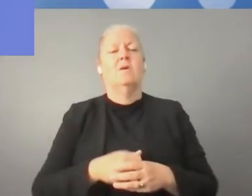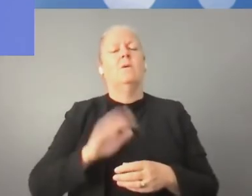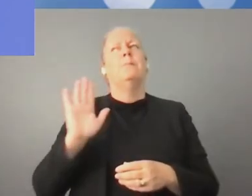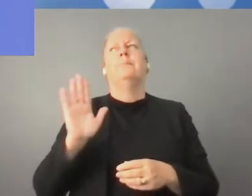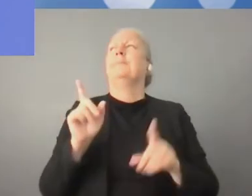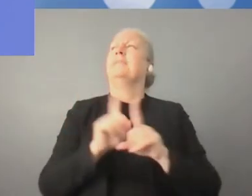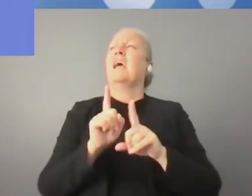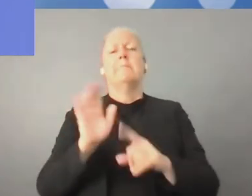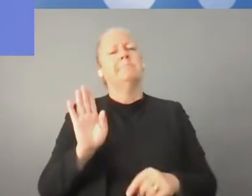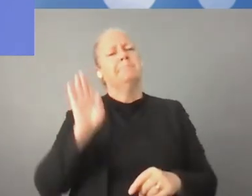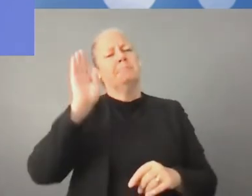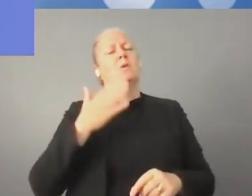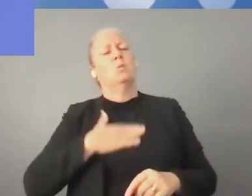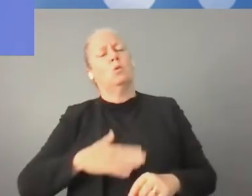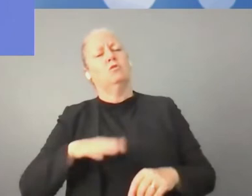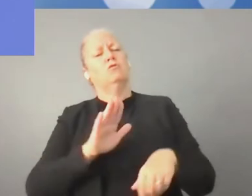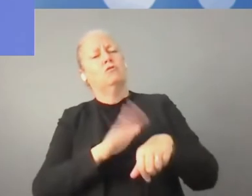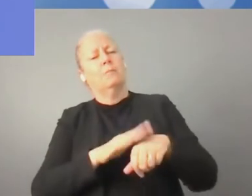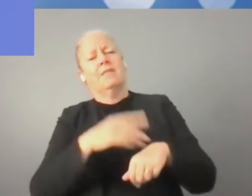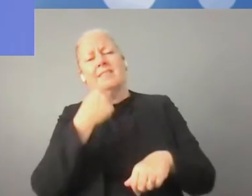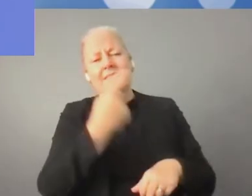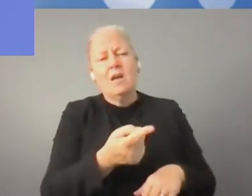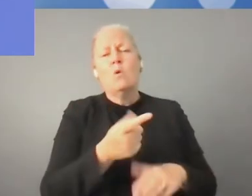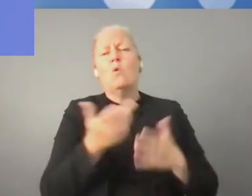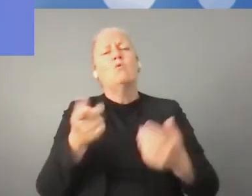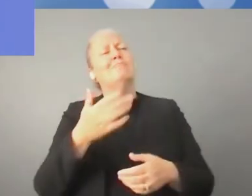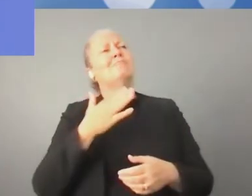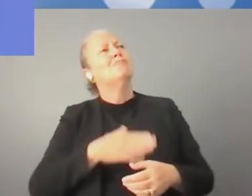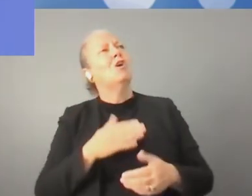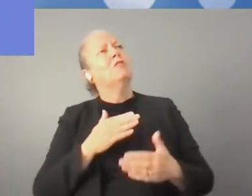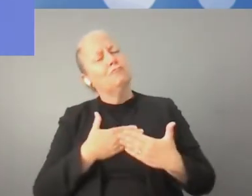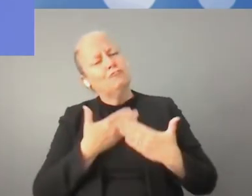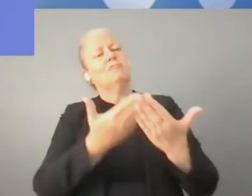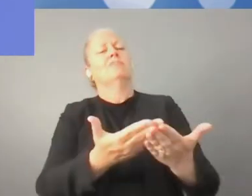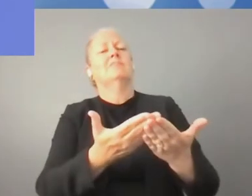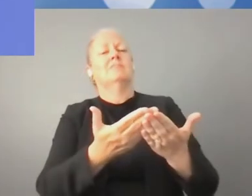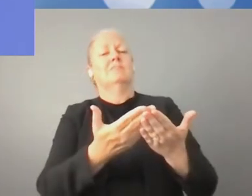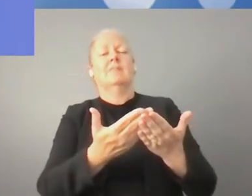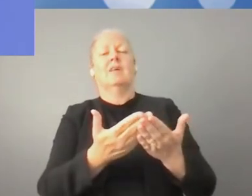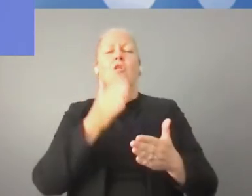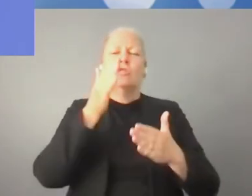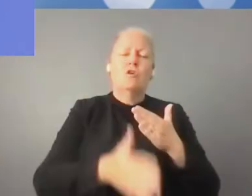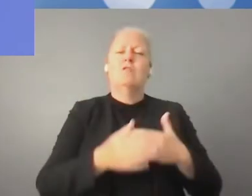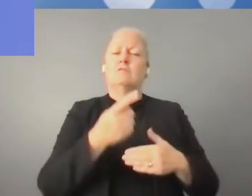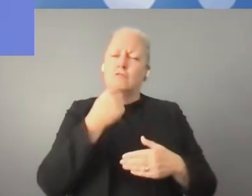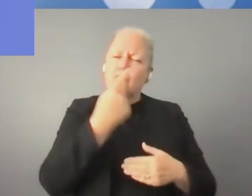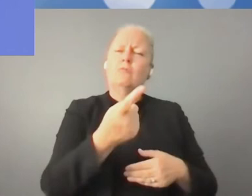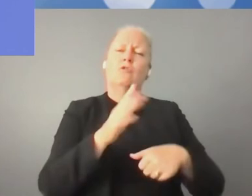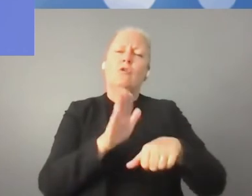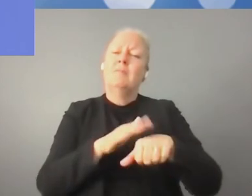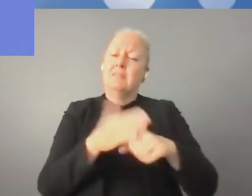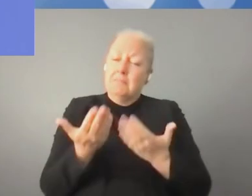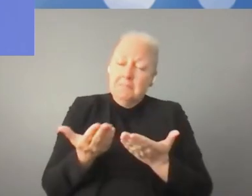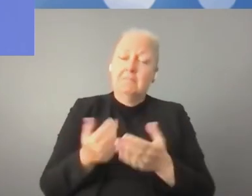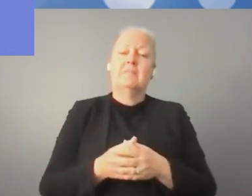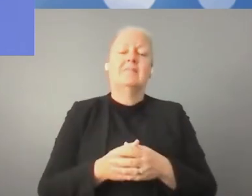tej chwili przed nami ostatnia część naszej debaty, czyli wolne wnioski. Jeżeli państwo chcieliby na tym etapie coś